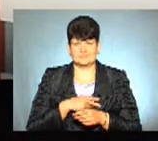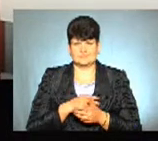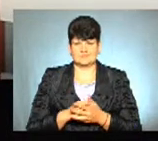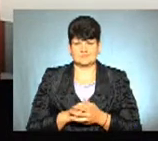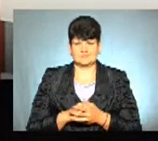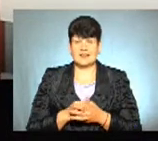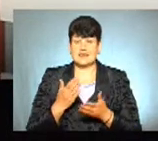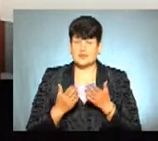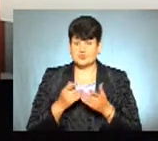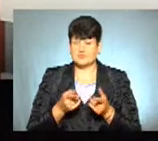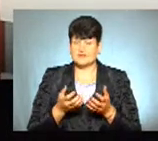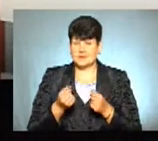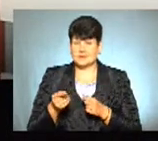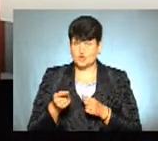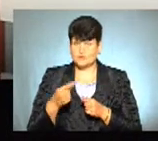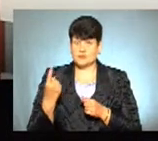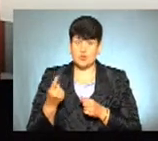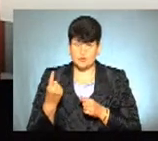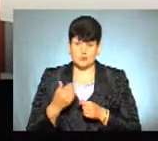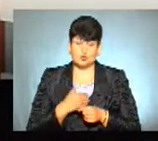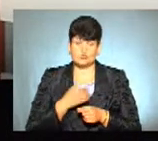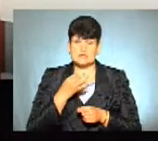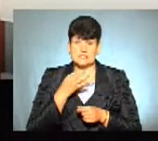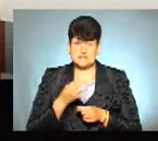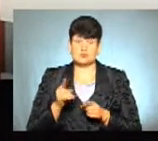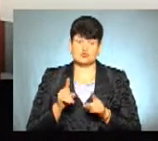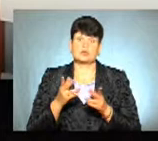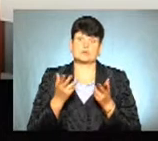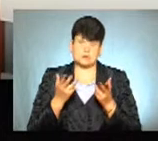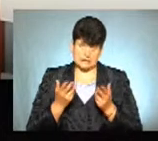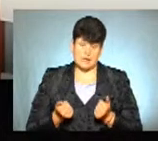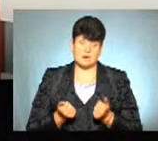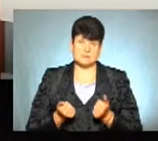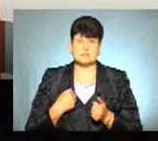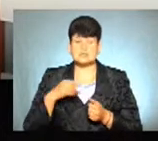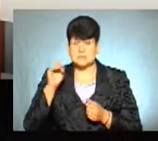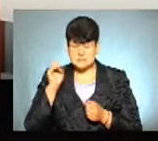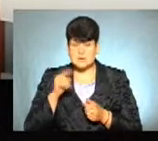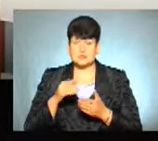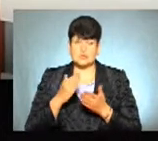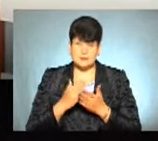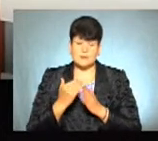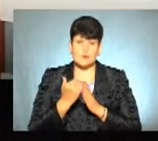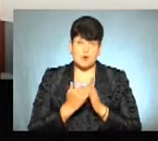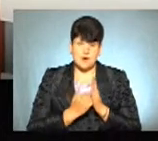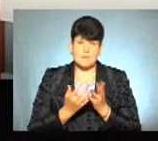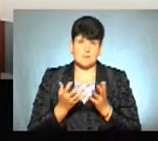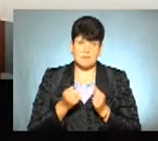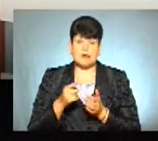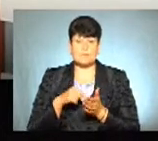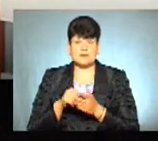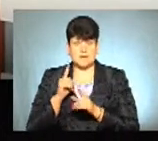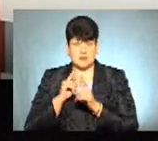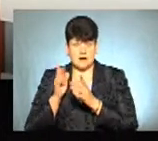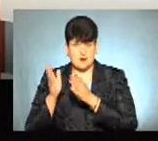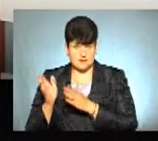Якщо ми візьмо Тернопільську область, хочу сказати, що так, знаю, певна програма прийнята як міською радою,